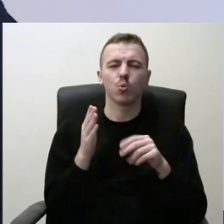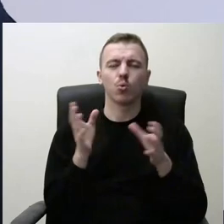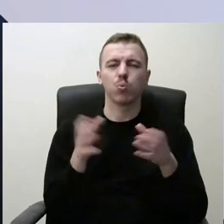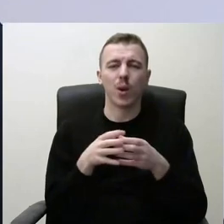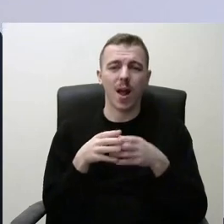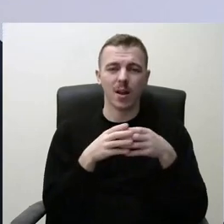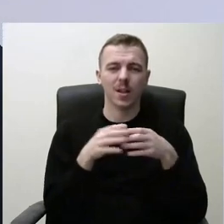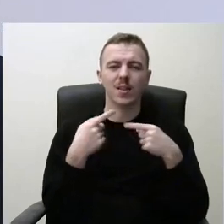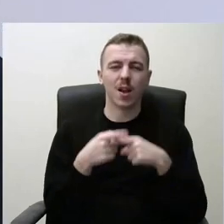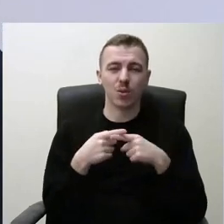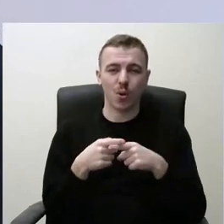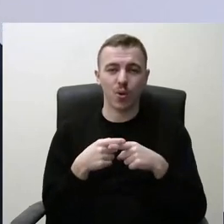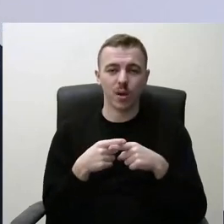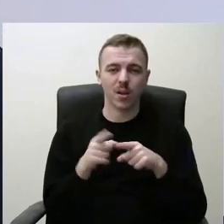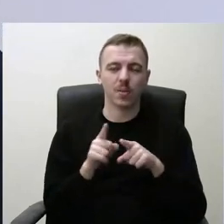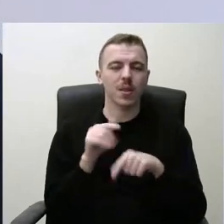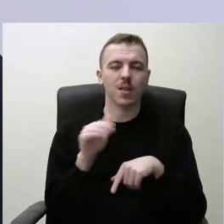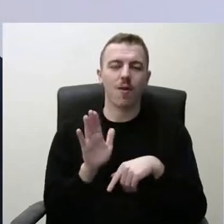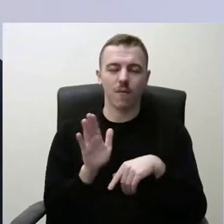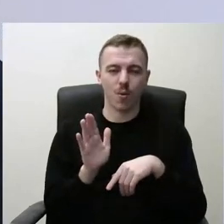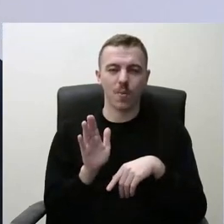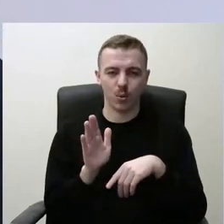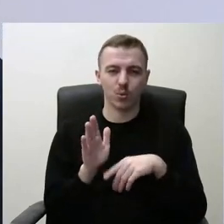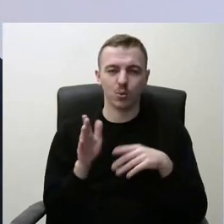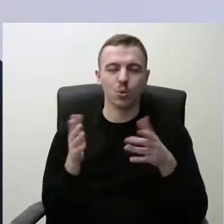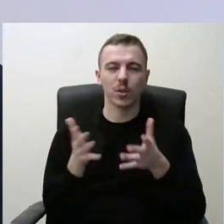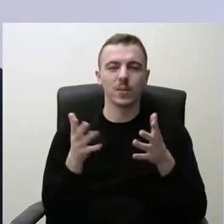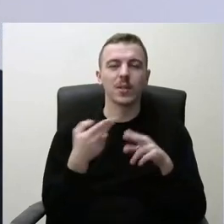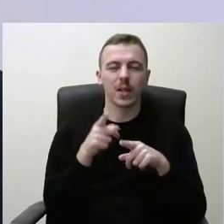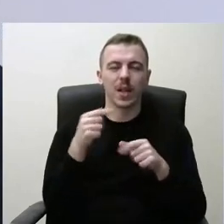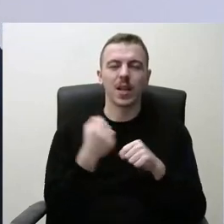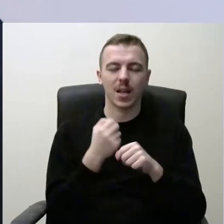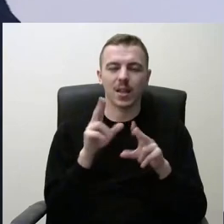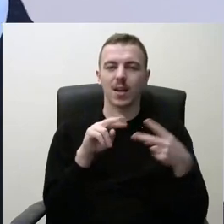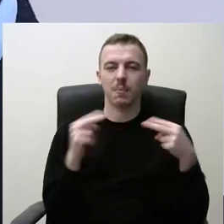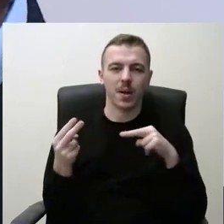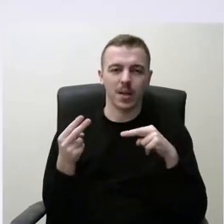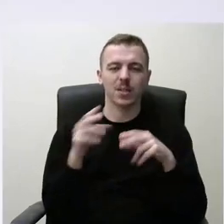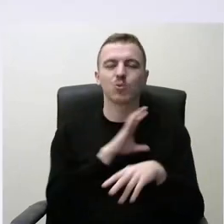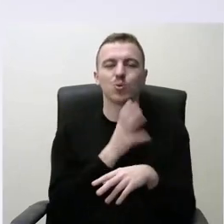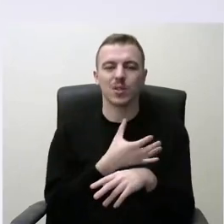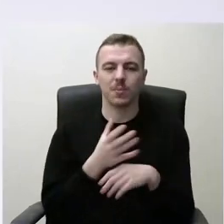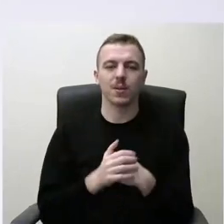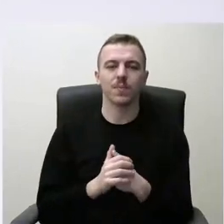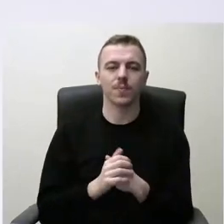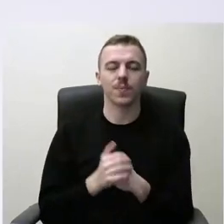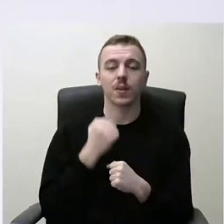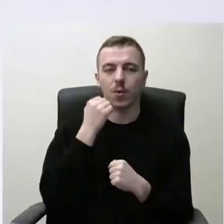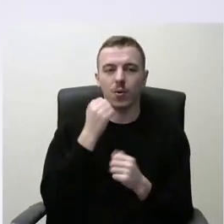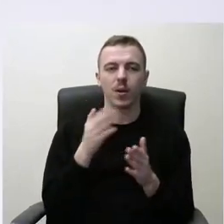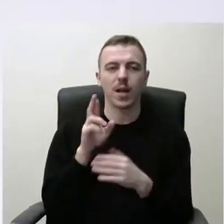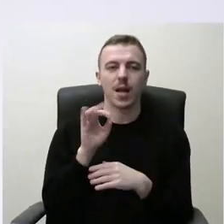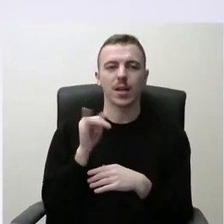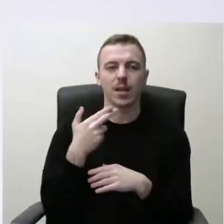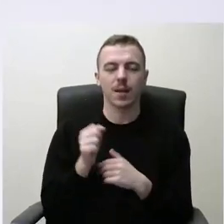technologiniai ir neformalus ūkdymas, tą reikėtų tikrai pakeisti ir sustiprinti. Dėkuoju. Pone Regina.